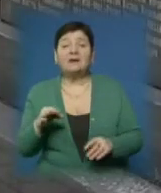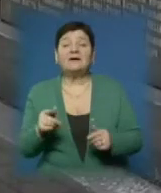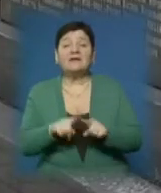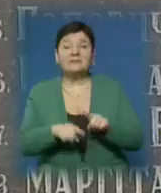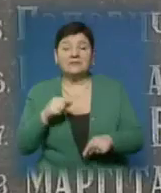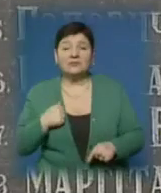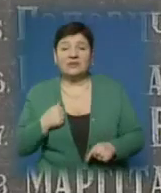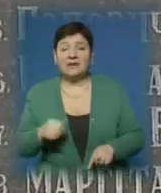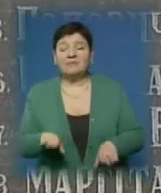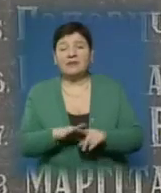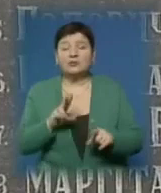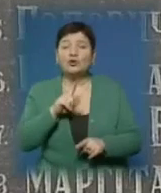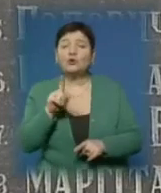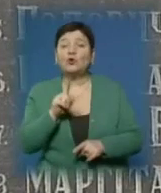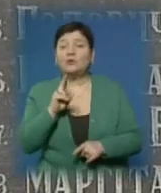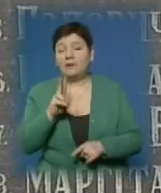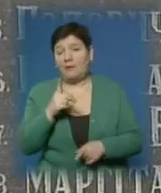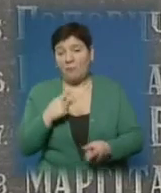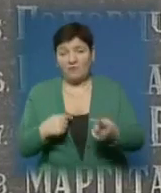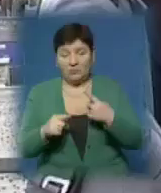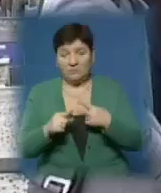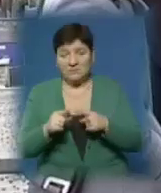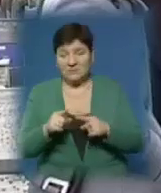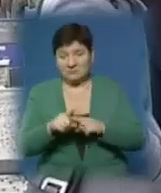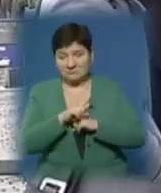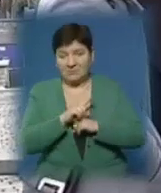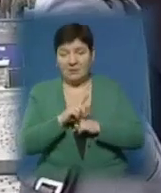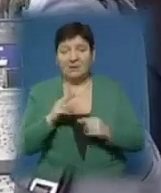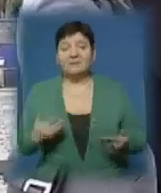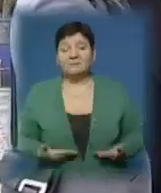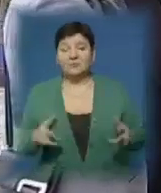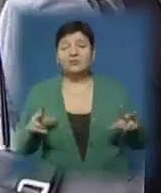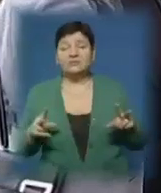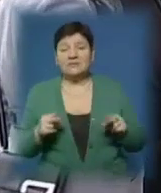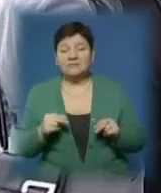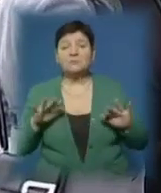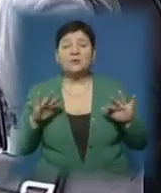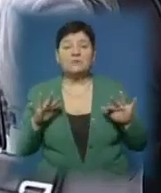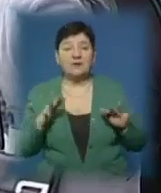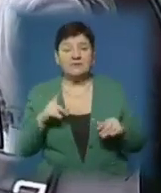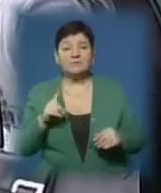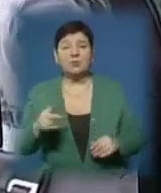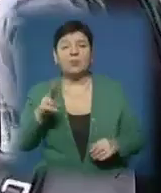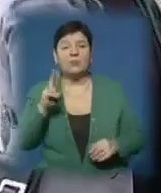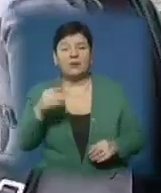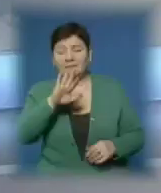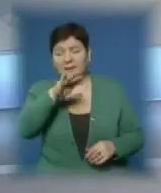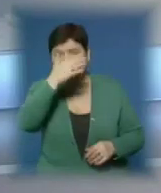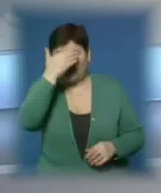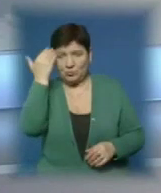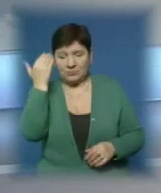офіцерів, які так і не повернулися. Та ті, кому пощастило вижити. І вони все ще сподіваються, що про них не забудуть.